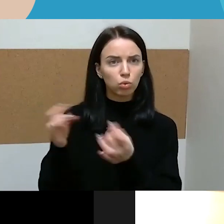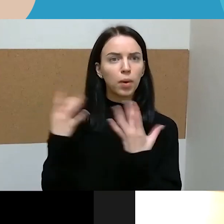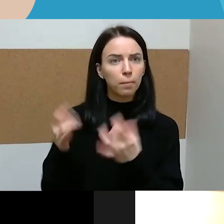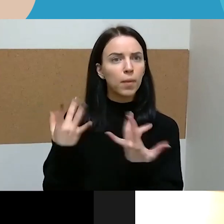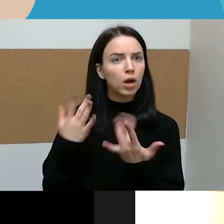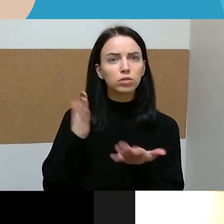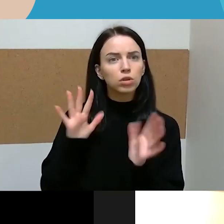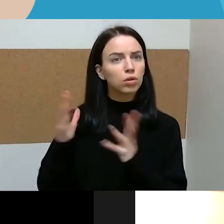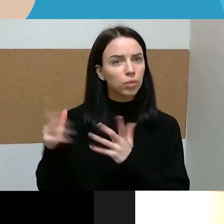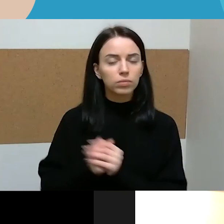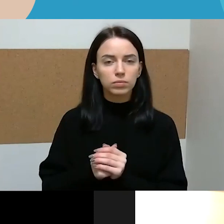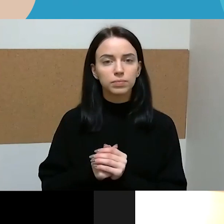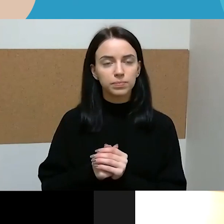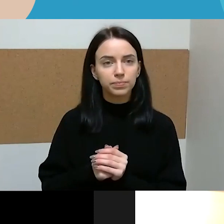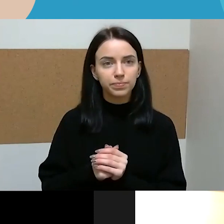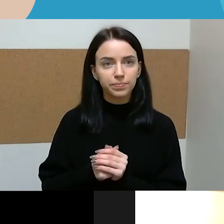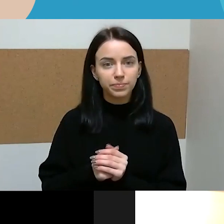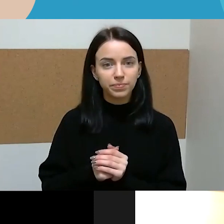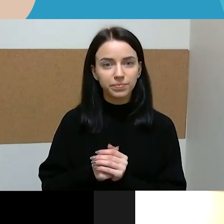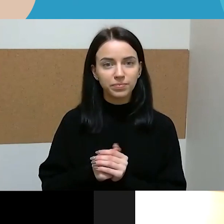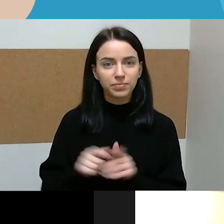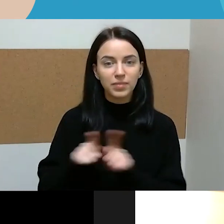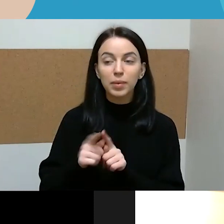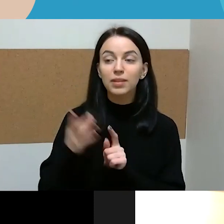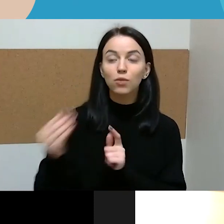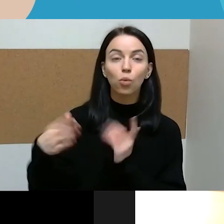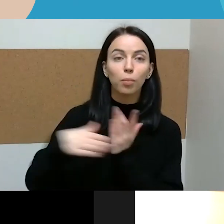aš stengiu su jiem, su jų pagalba,